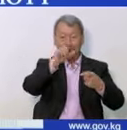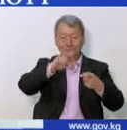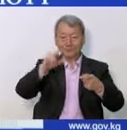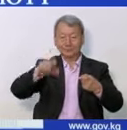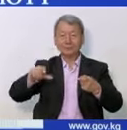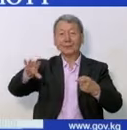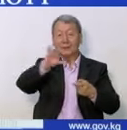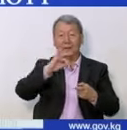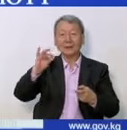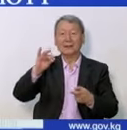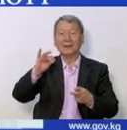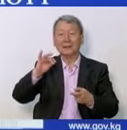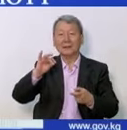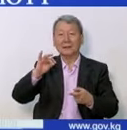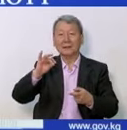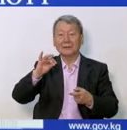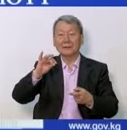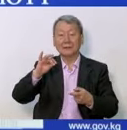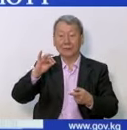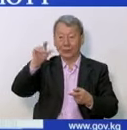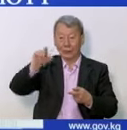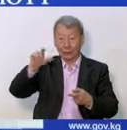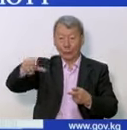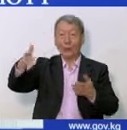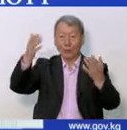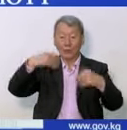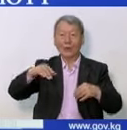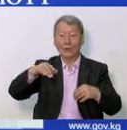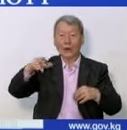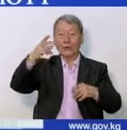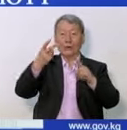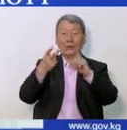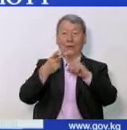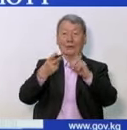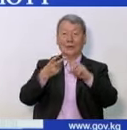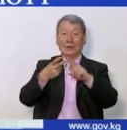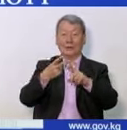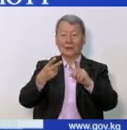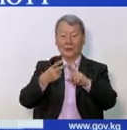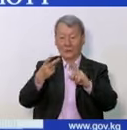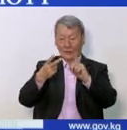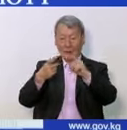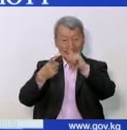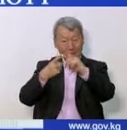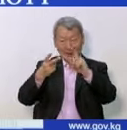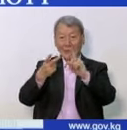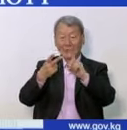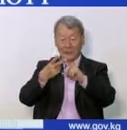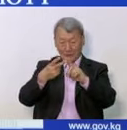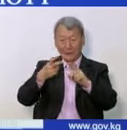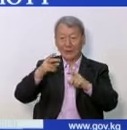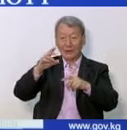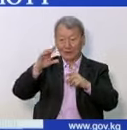и некоторые из них уже даже на втором тестировании выявляются в случае